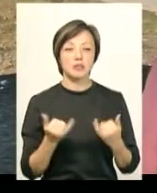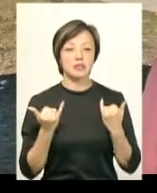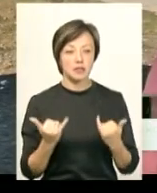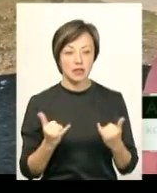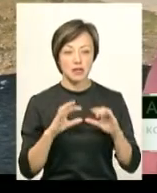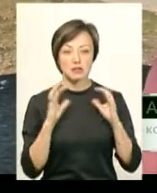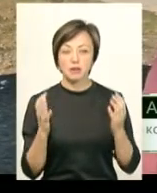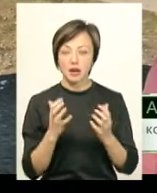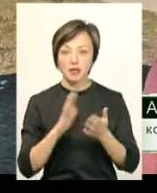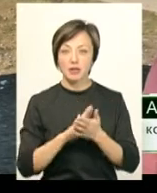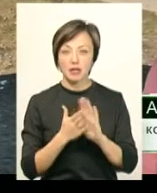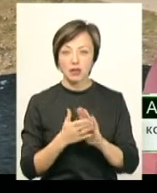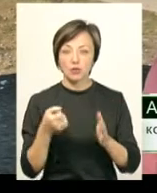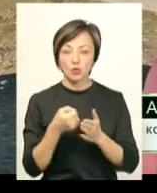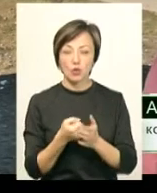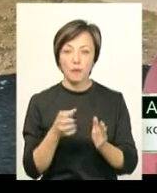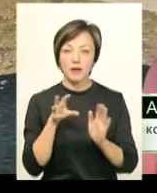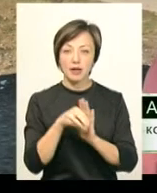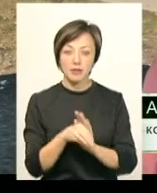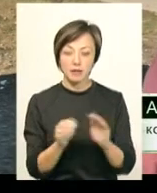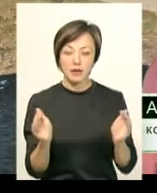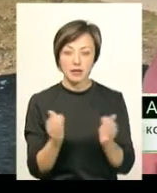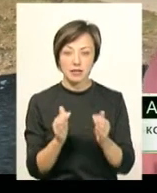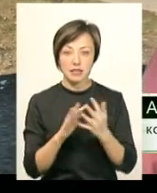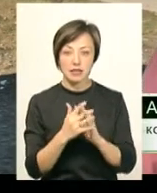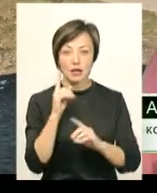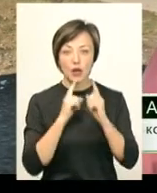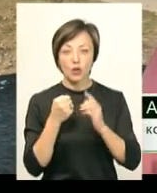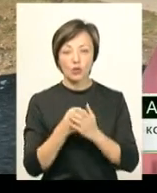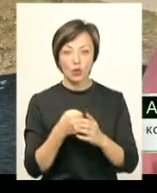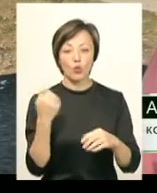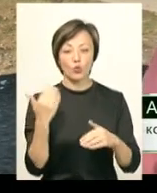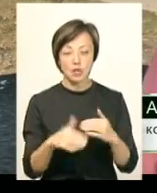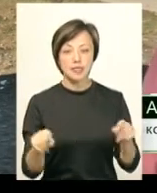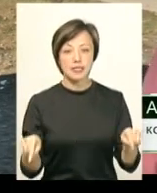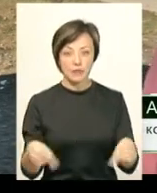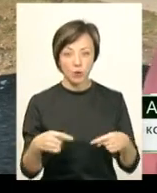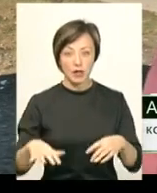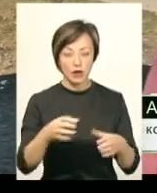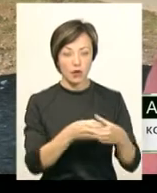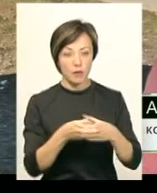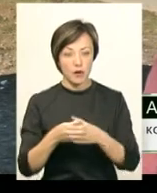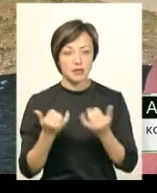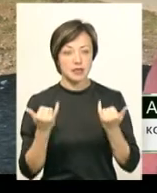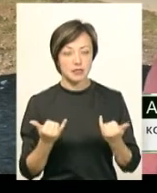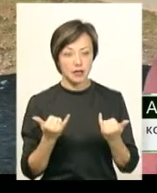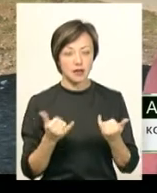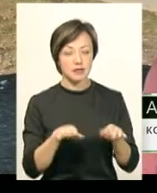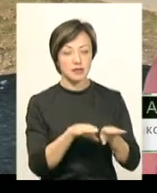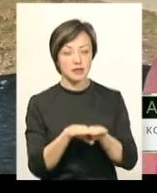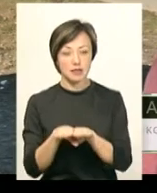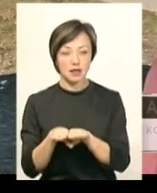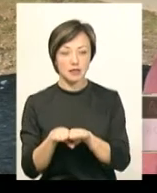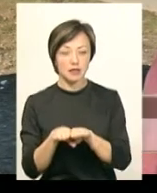зберігається тенденція до приєднання невеликих сільських рад до вже утворених територіальних громад. Воно зараз на стадії